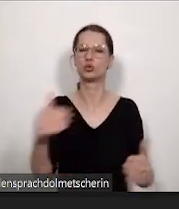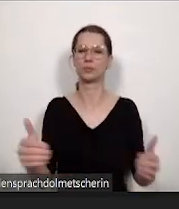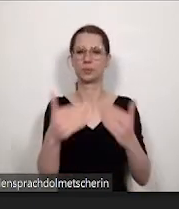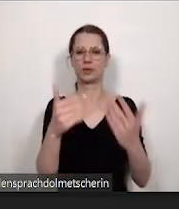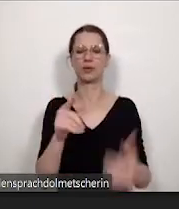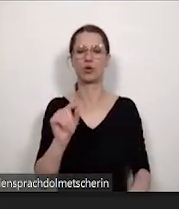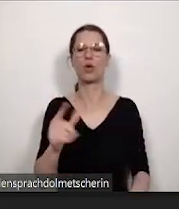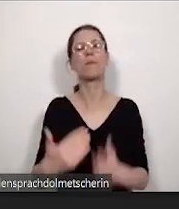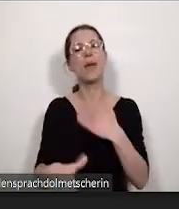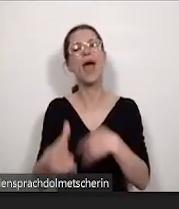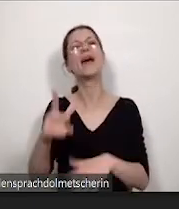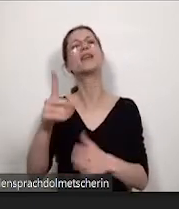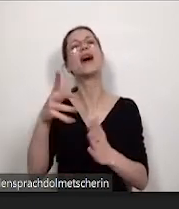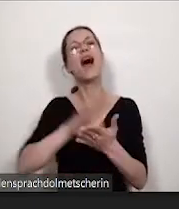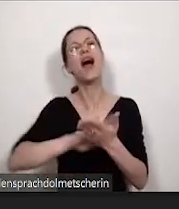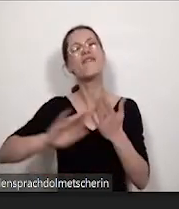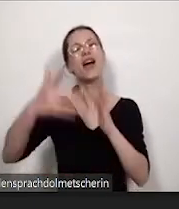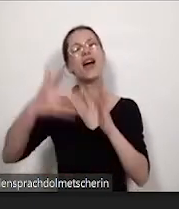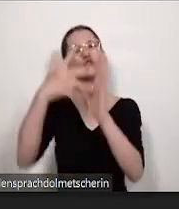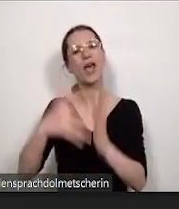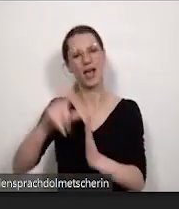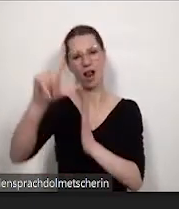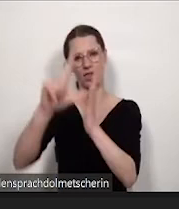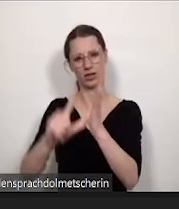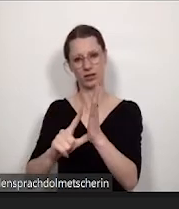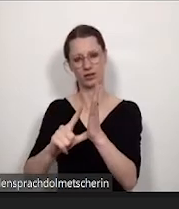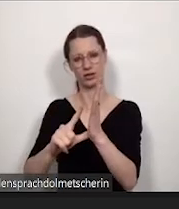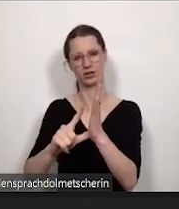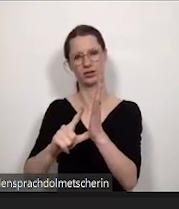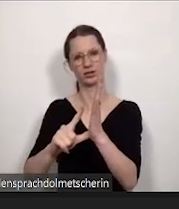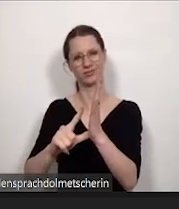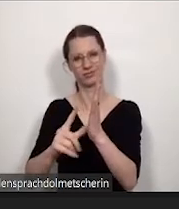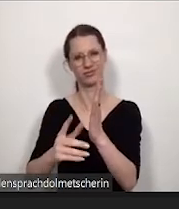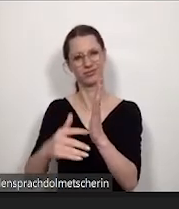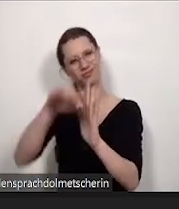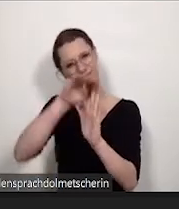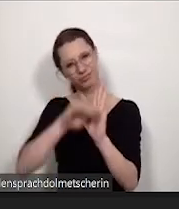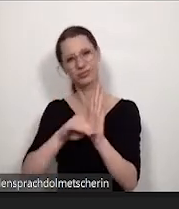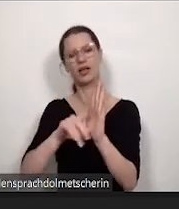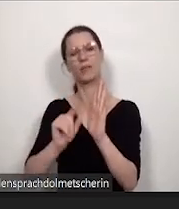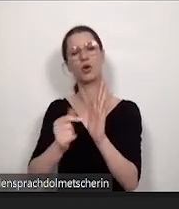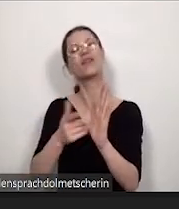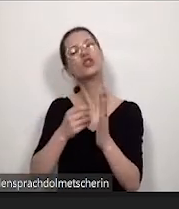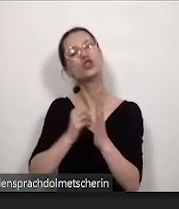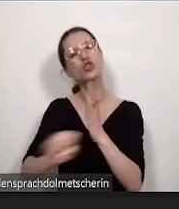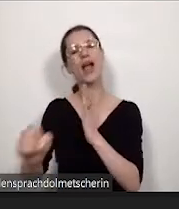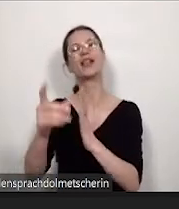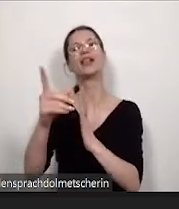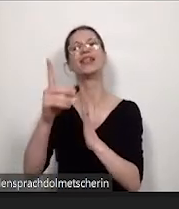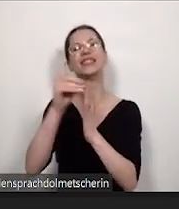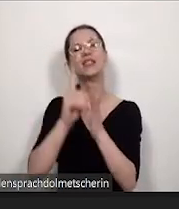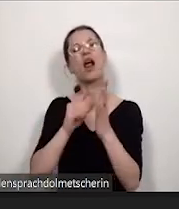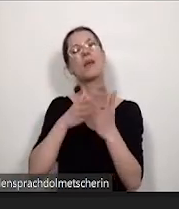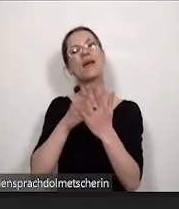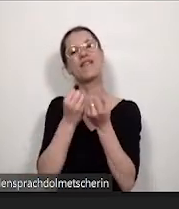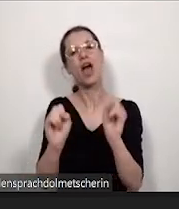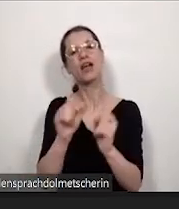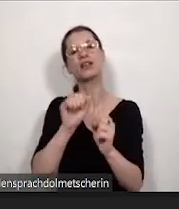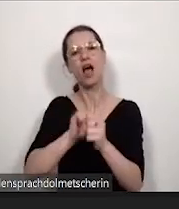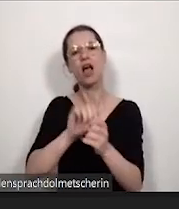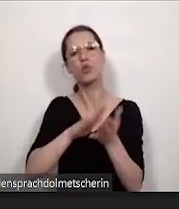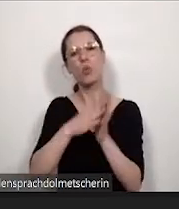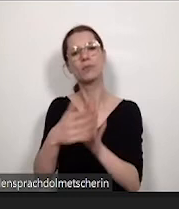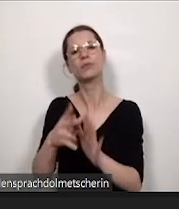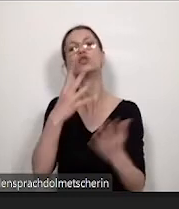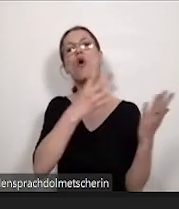Checklisten, einfache Checklisten erstellt werden, um schnell und effizient digitale Barrierefreiheit umzusetzen. Das sind 59